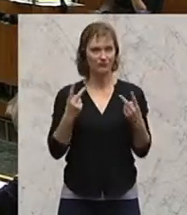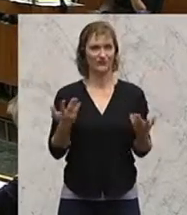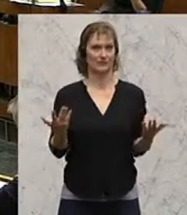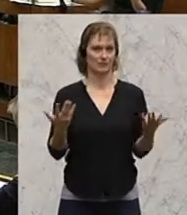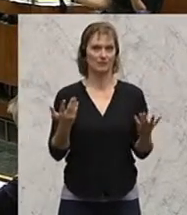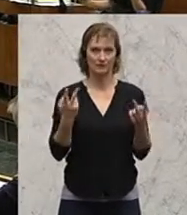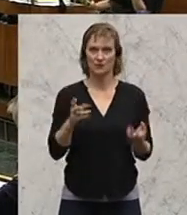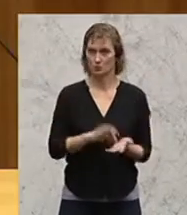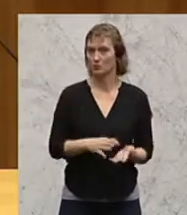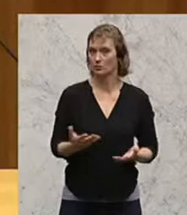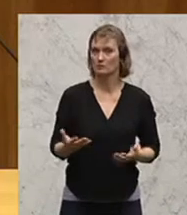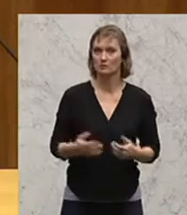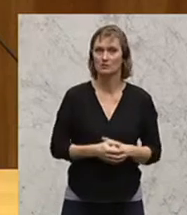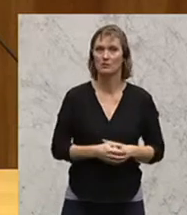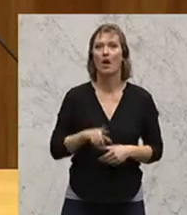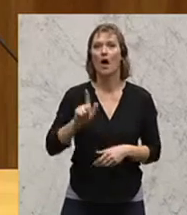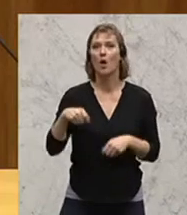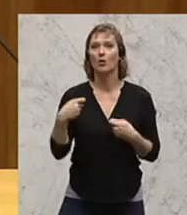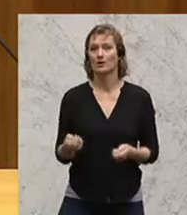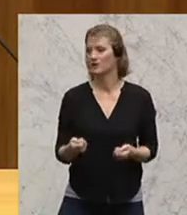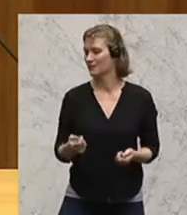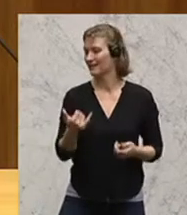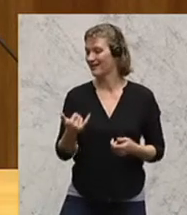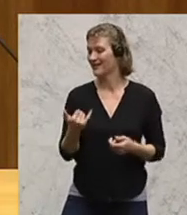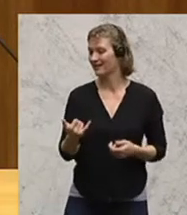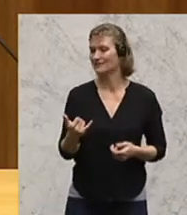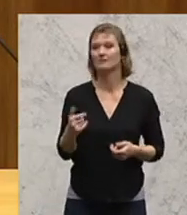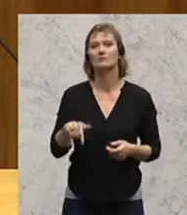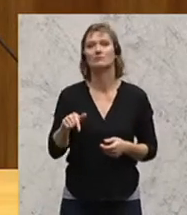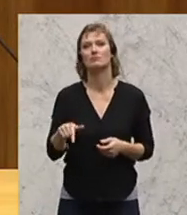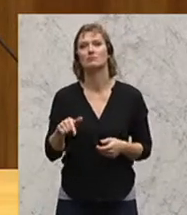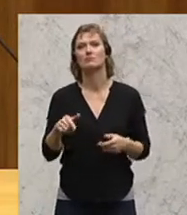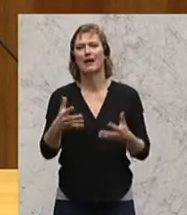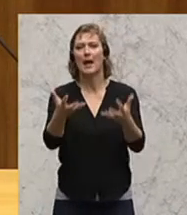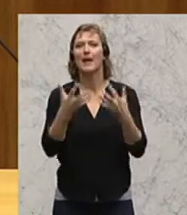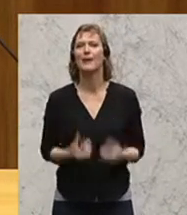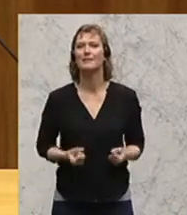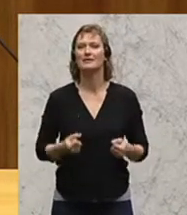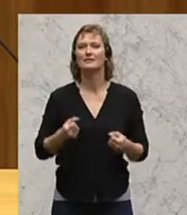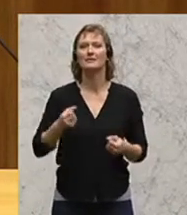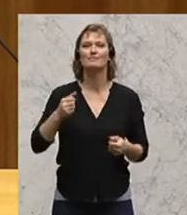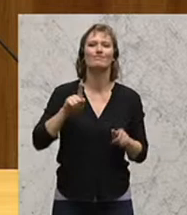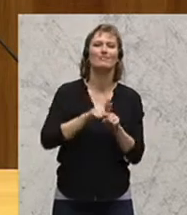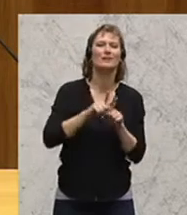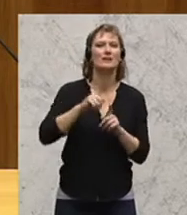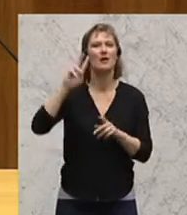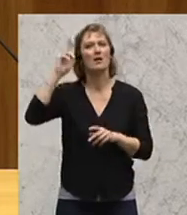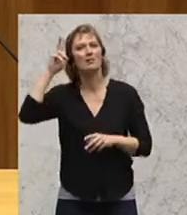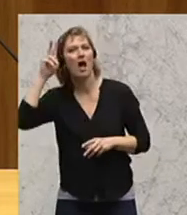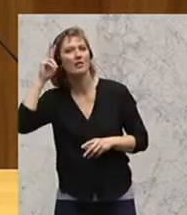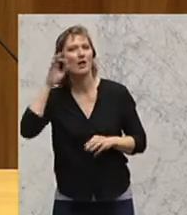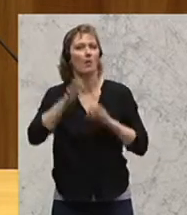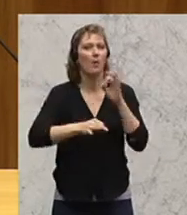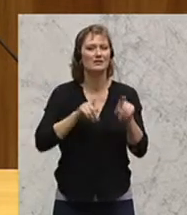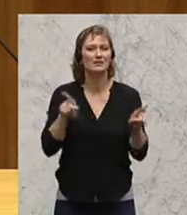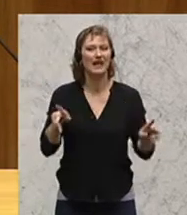entscheidender Punkt. Und da gibt es auch einen jetzt ähnlich zu Resultaten führenden Nachdenkprozess, auch mitten in den Regierungsparteien.